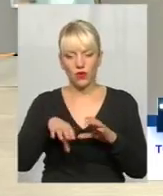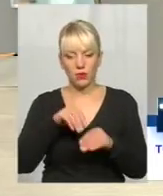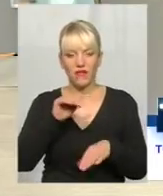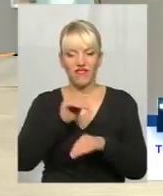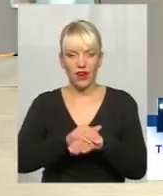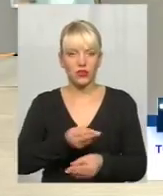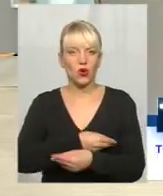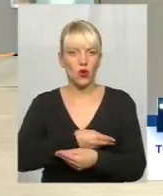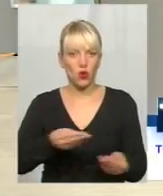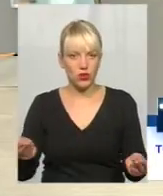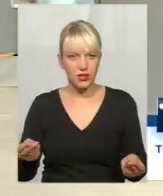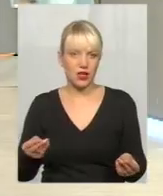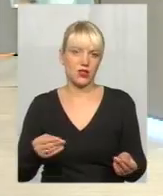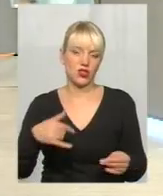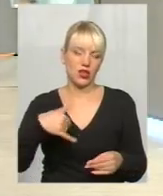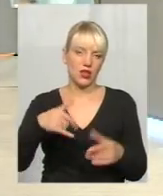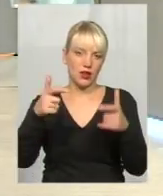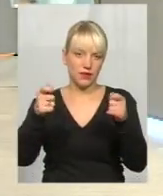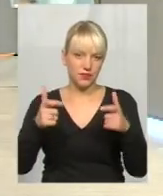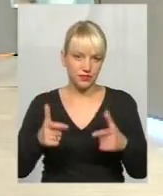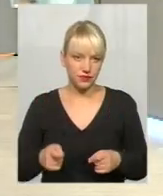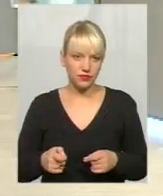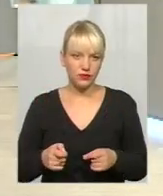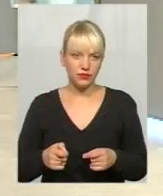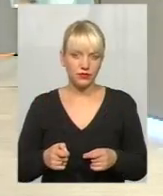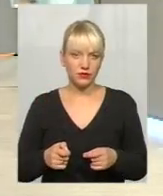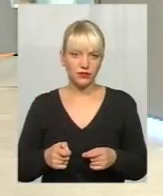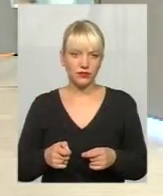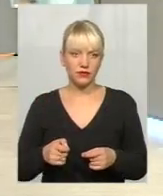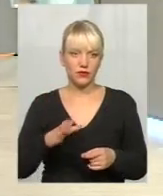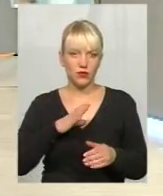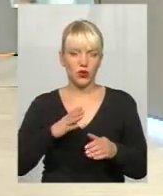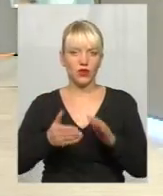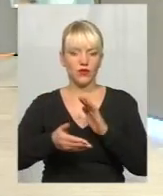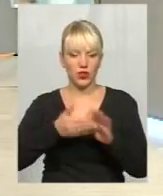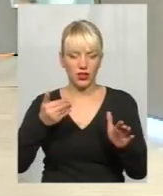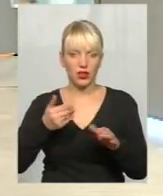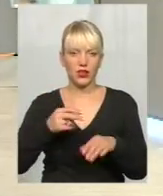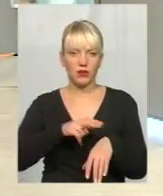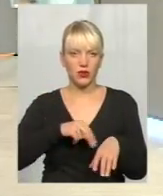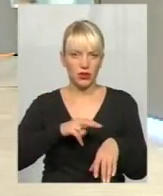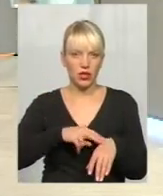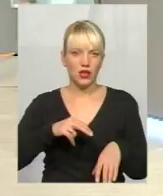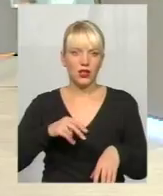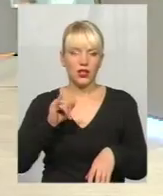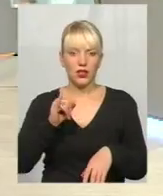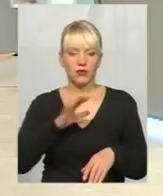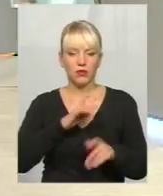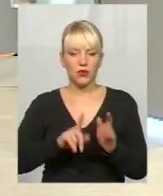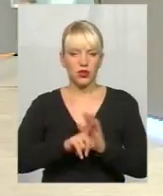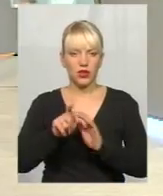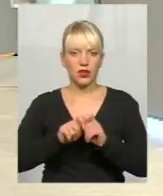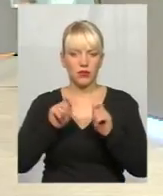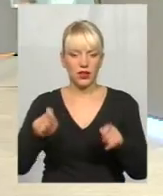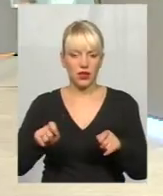роздачі продуктових наборів в селі Велика Килинівка, тобто, були викликані правоохоронні органи, власне, вони відкрили кримінальне